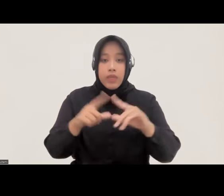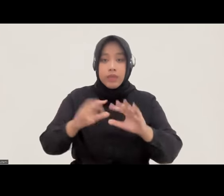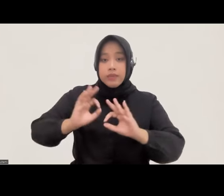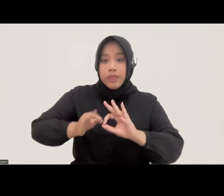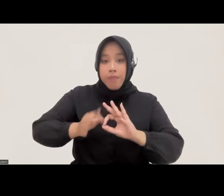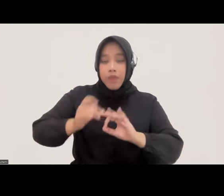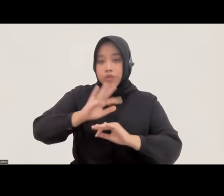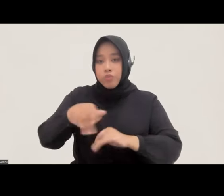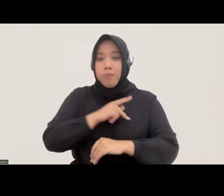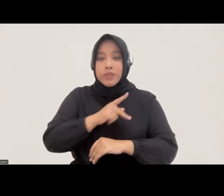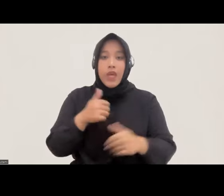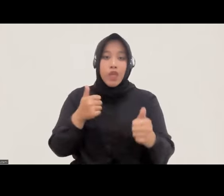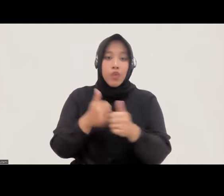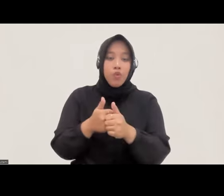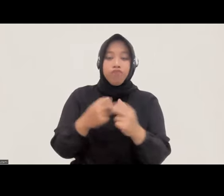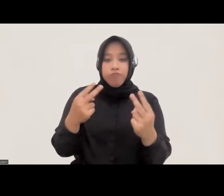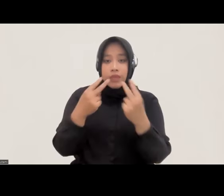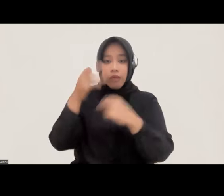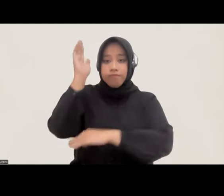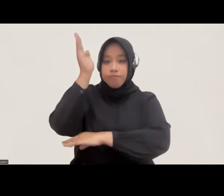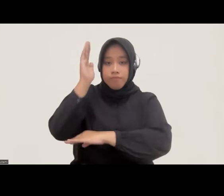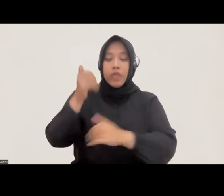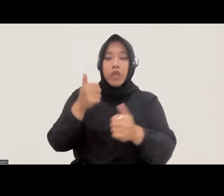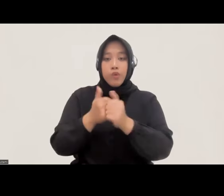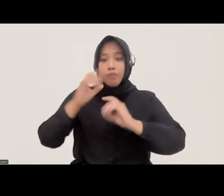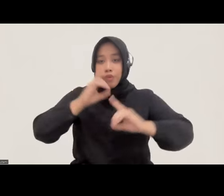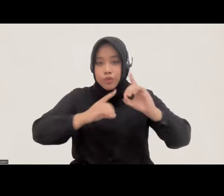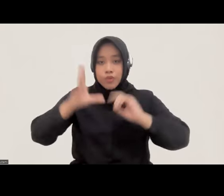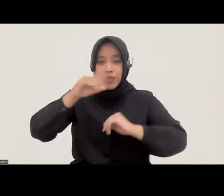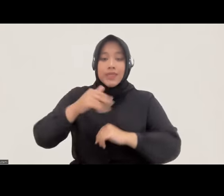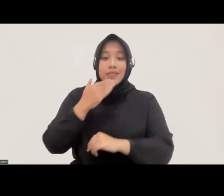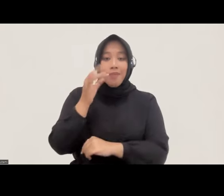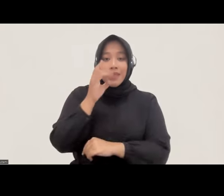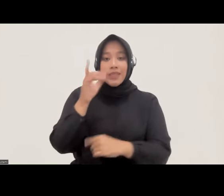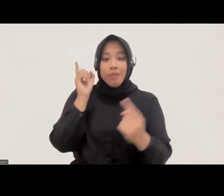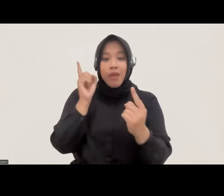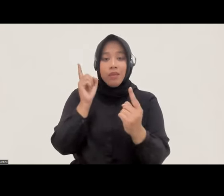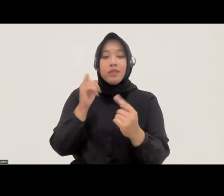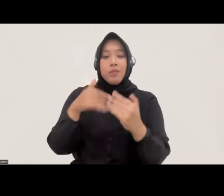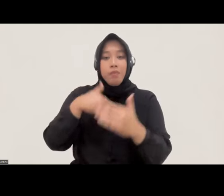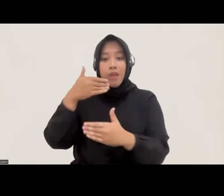hadir mengikuti webinar dan berdiskusi pada hari ini selamat siang dan selamat melanjutkan aktivitas kasih selamat